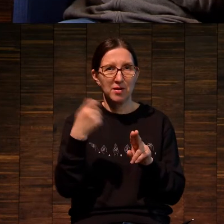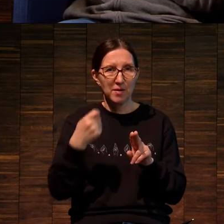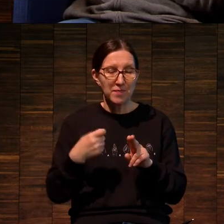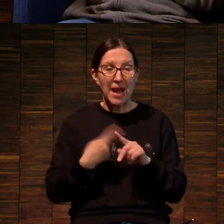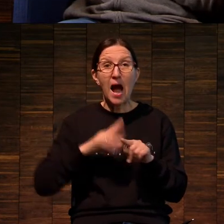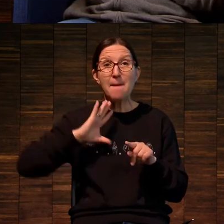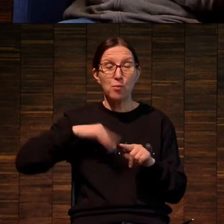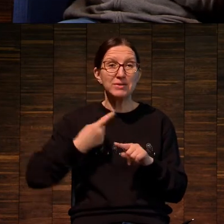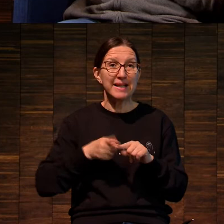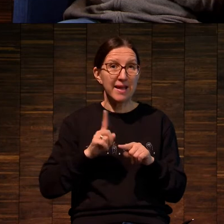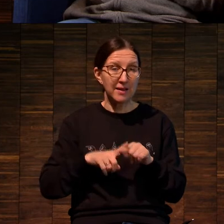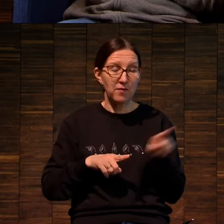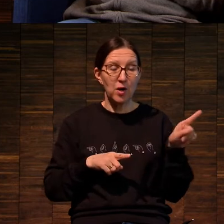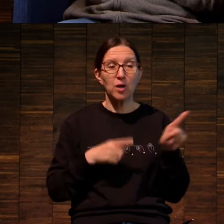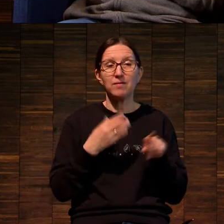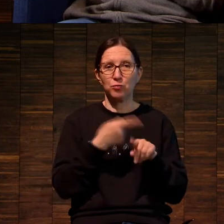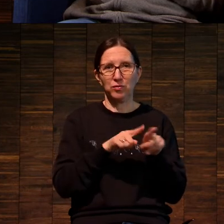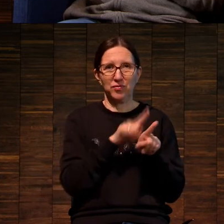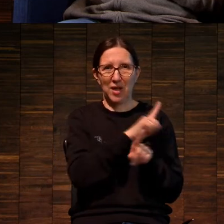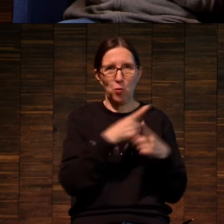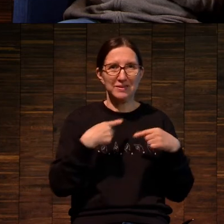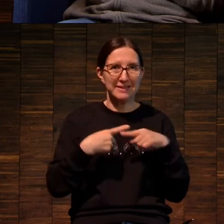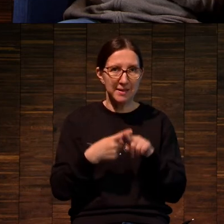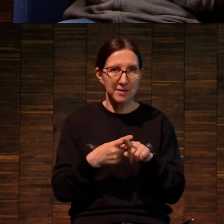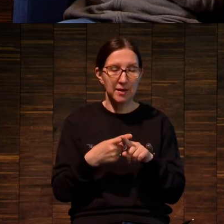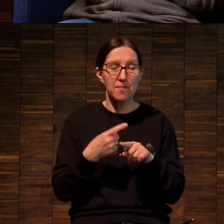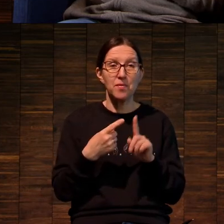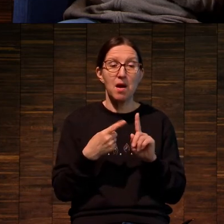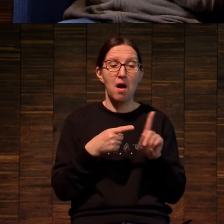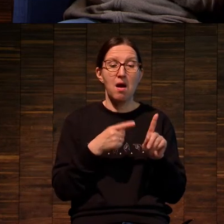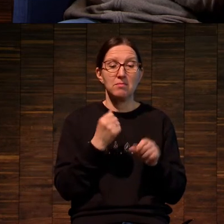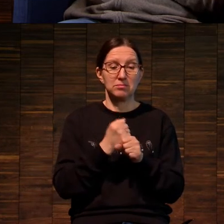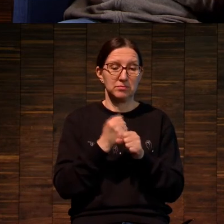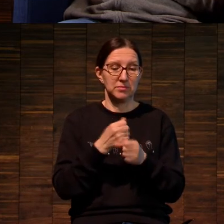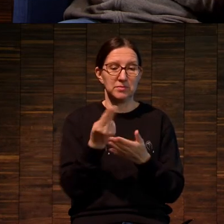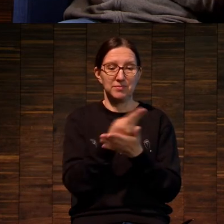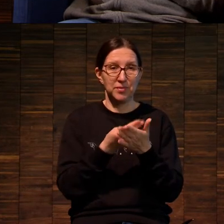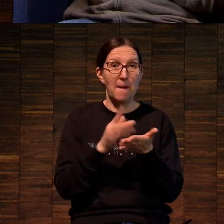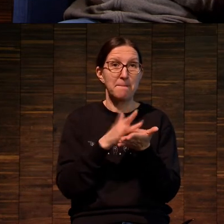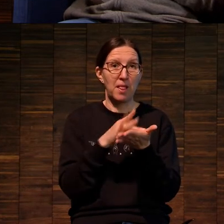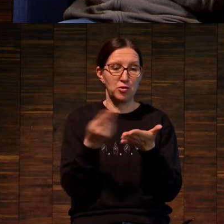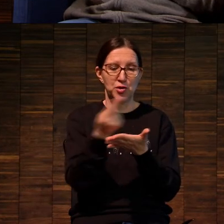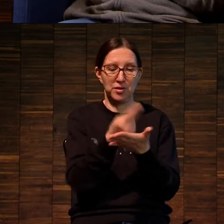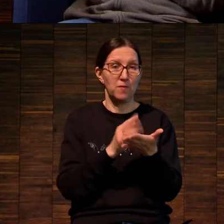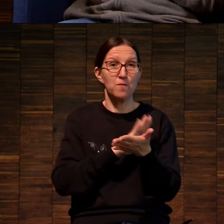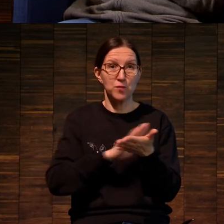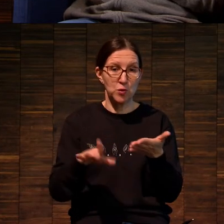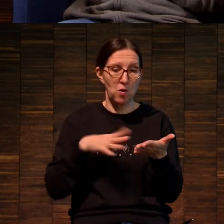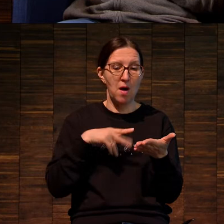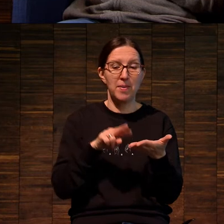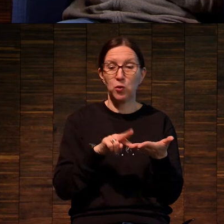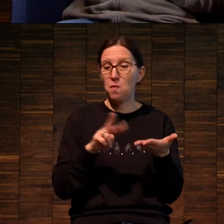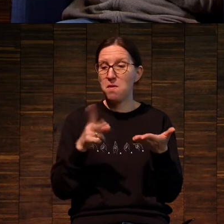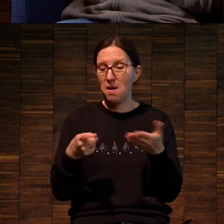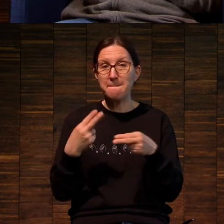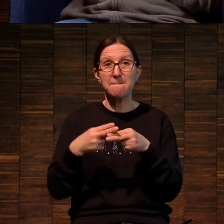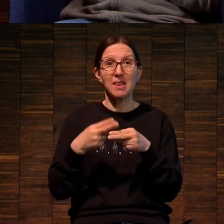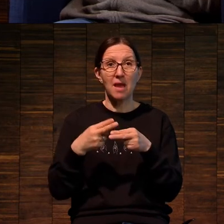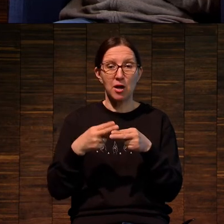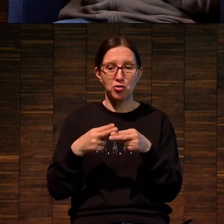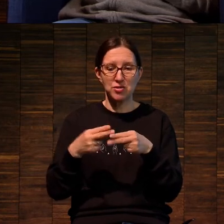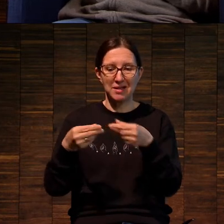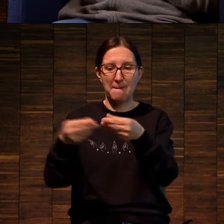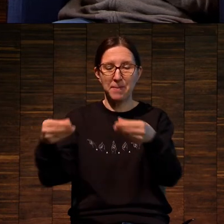И после этого при помощи фотополимерной технологии это было опять-таки переведено на металлическую пластину.